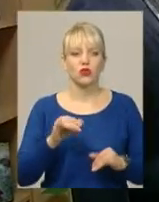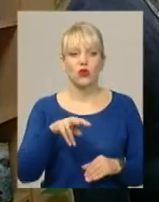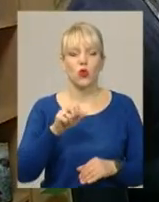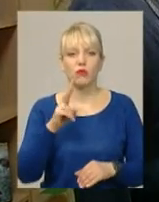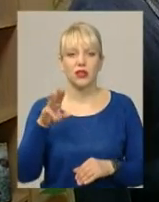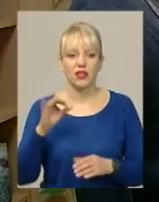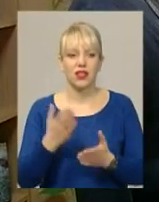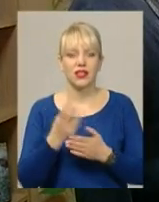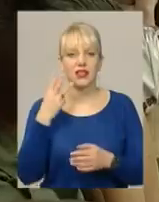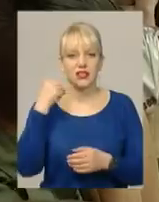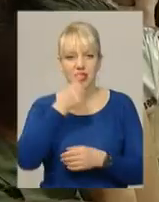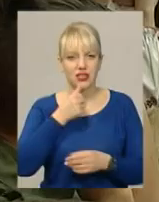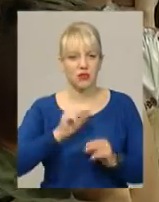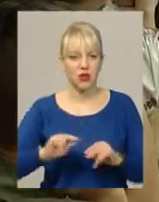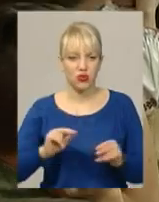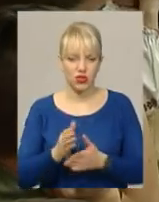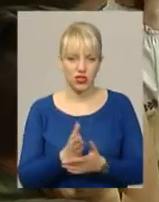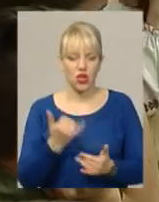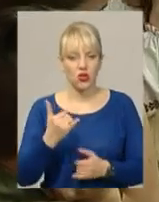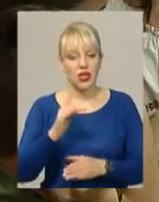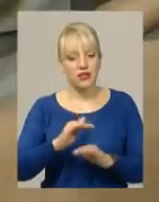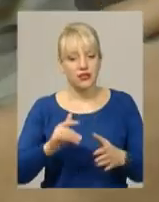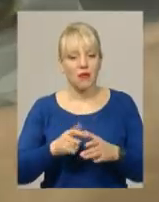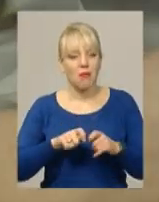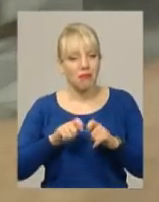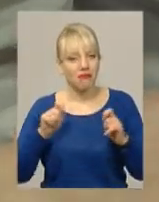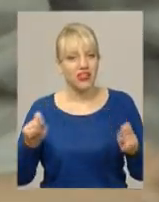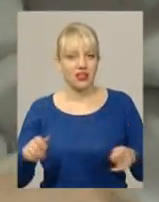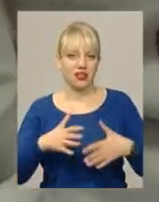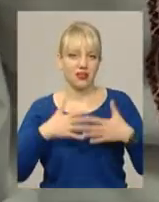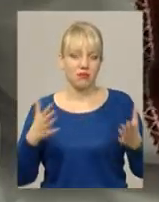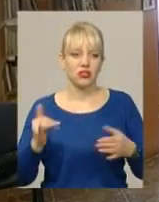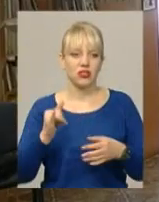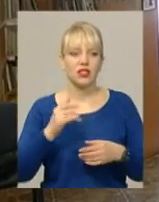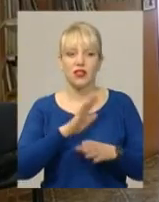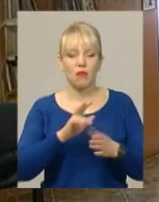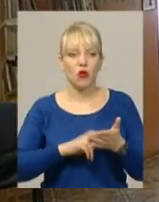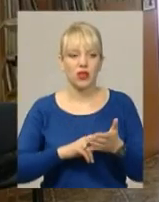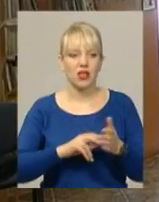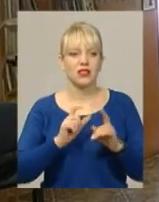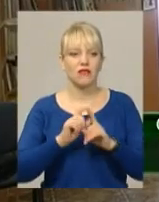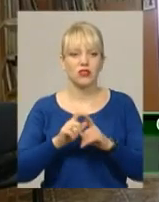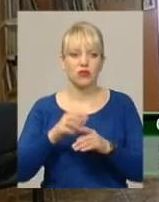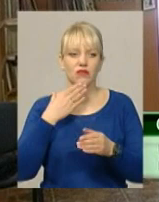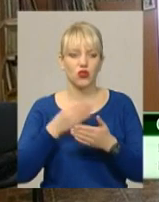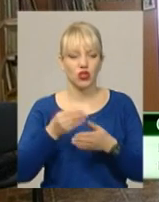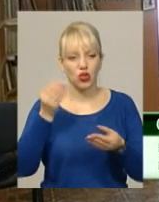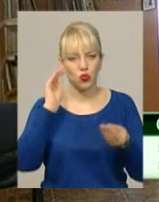педагогічний стаж, відзначає, сьогоднішні діти більш відкриті і не бояться висловлювати свої думки. Дуже багато